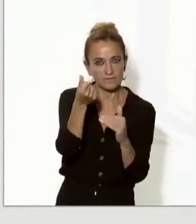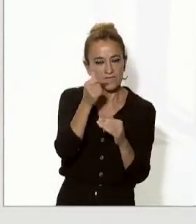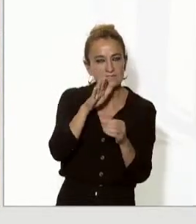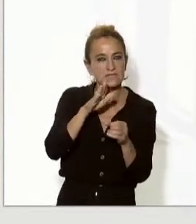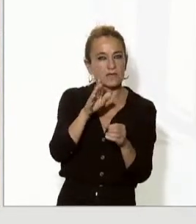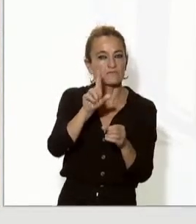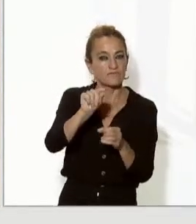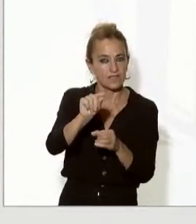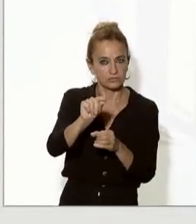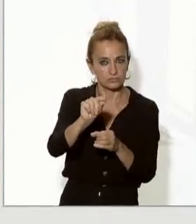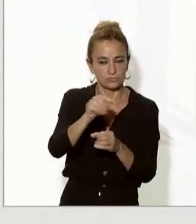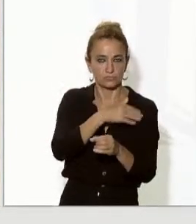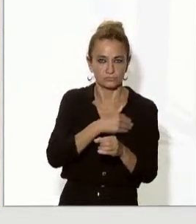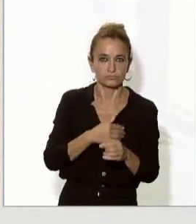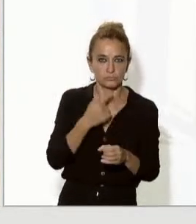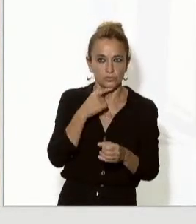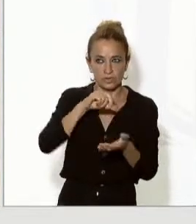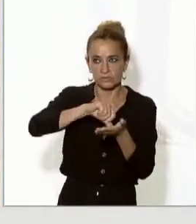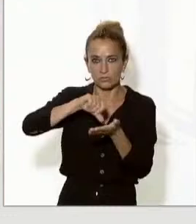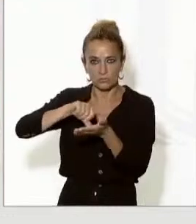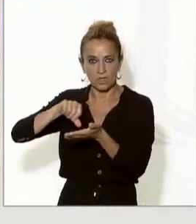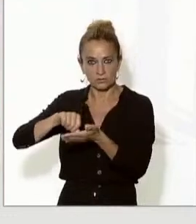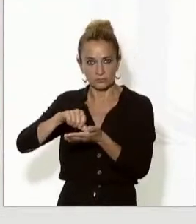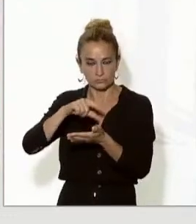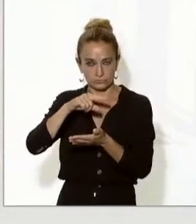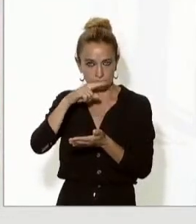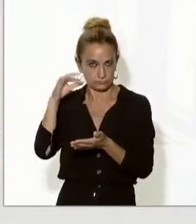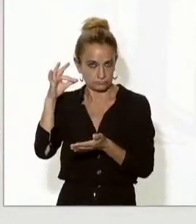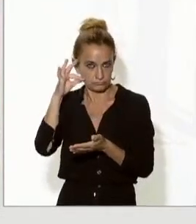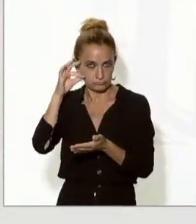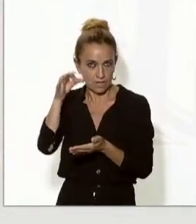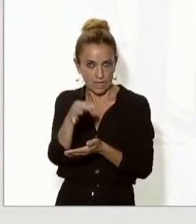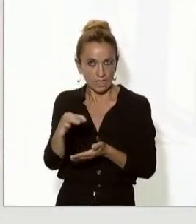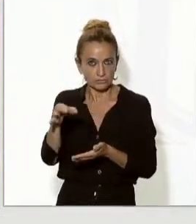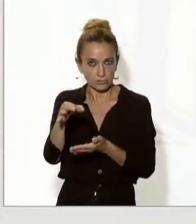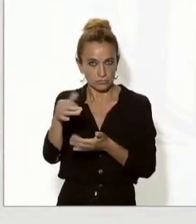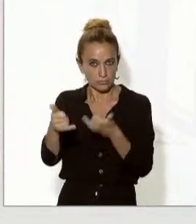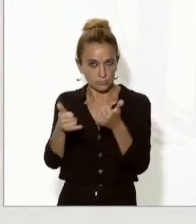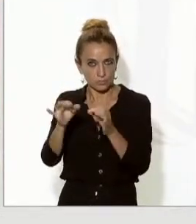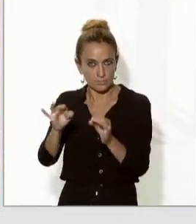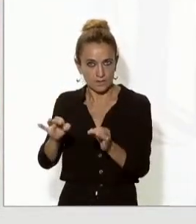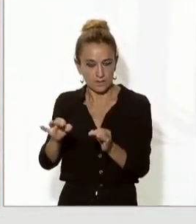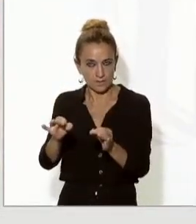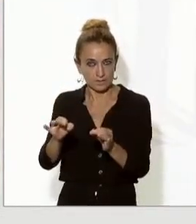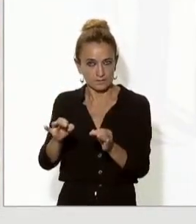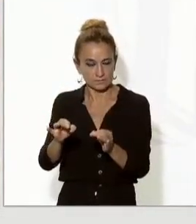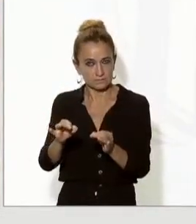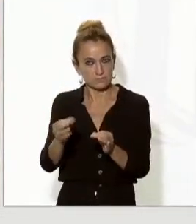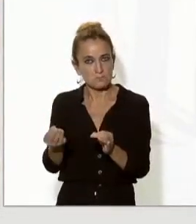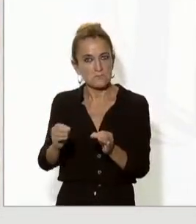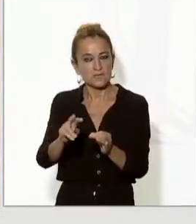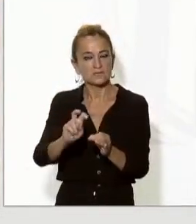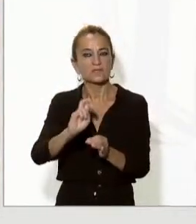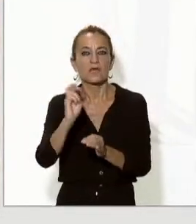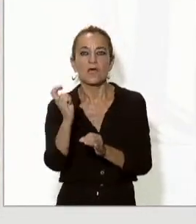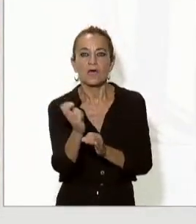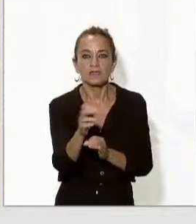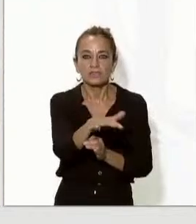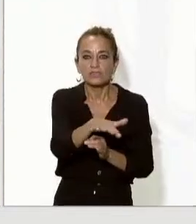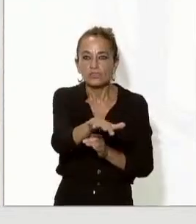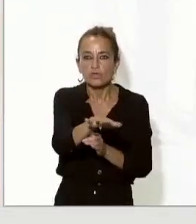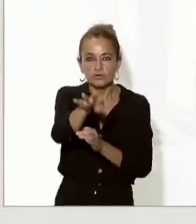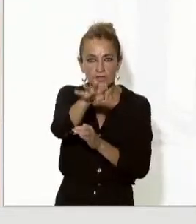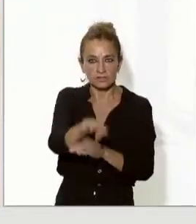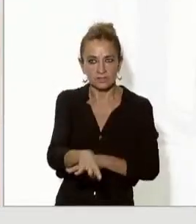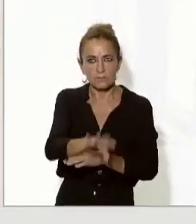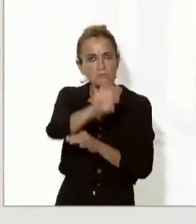una part important de la ciutadania a Andorra no és una problemàtica específicament andorrana, sinó que hi ha altres zones de Catalunya i de